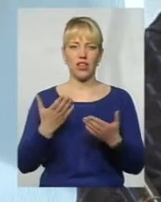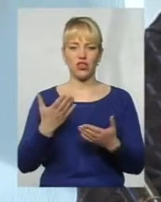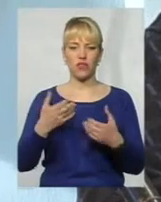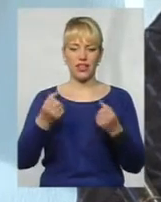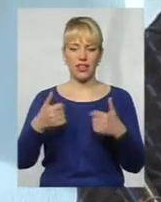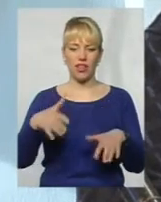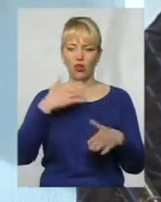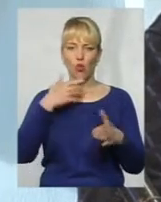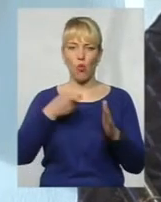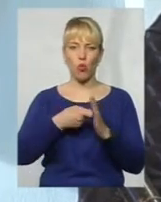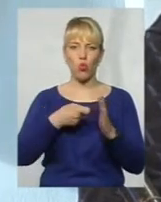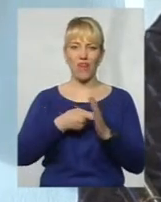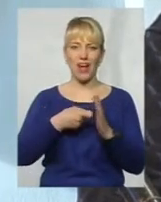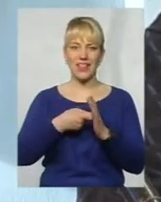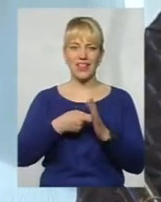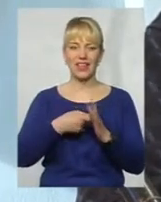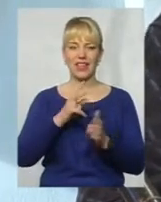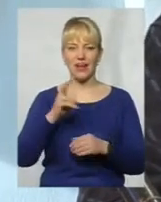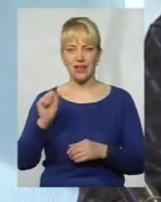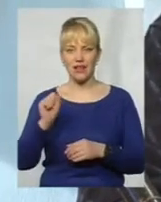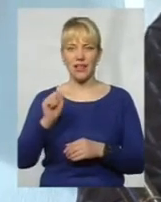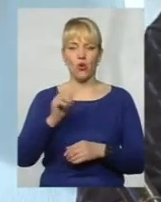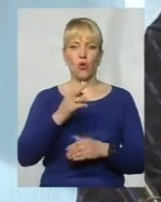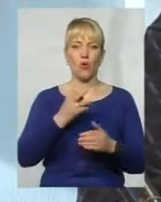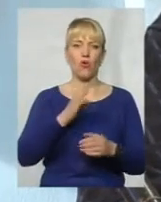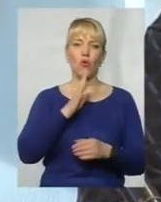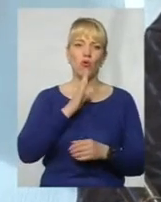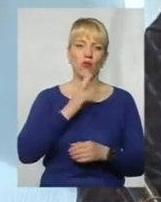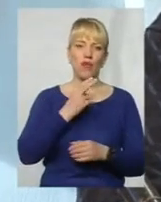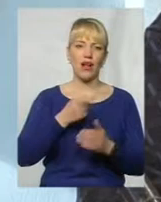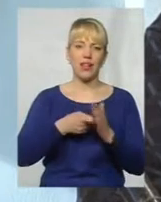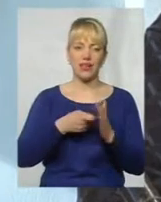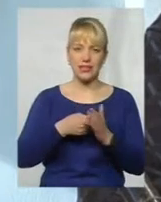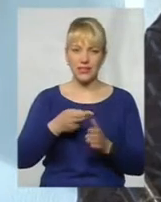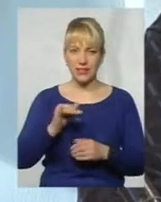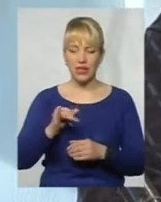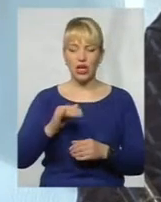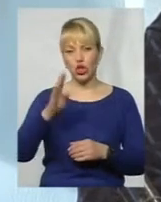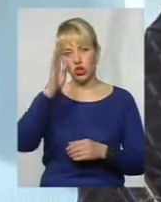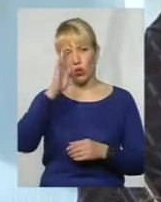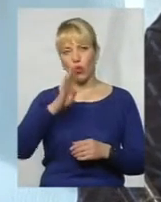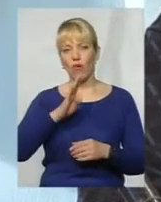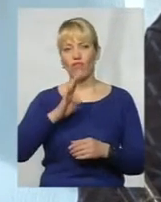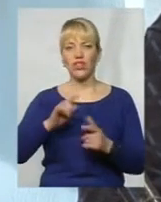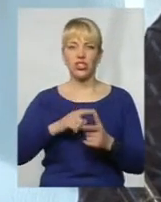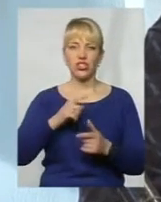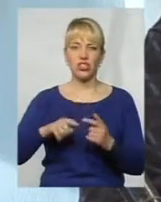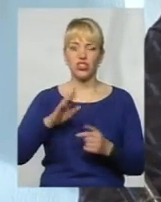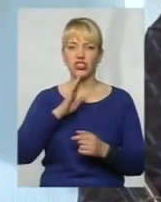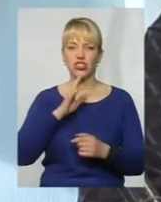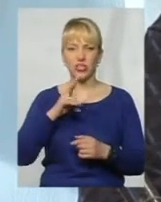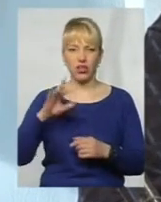годувальника сім'ї, годувальниці, чоловік чи жінка після смерті годувальника має